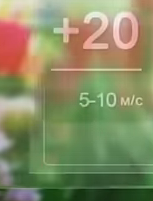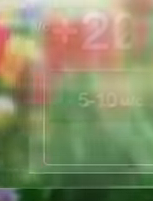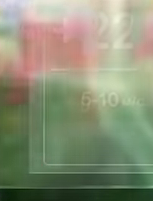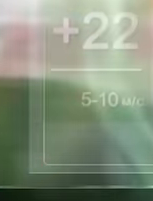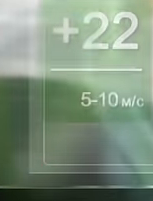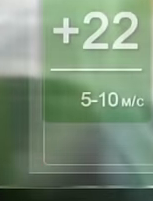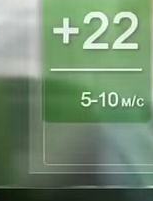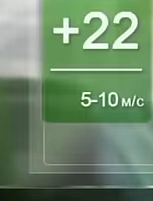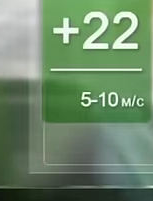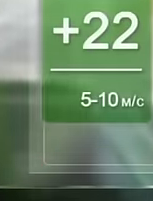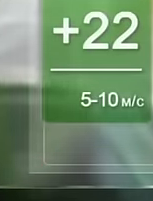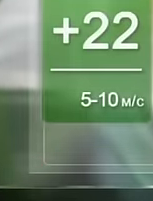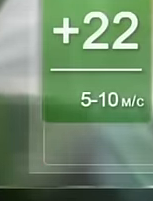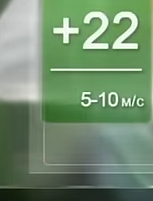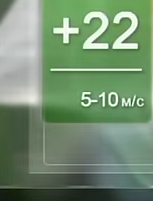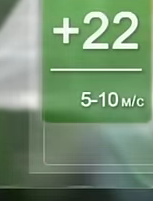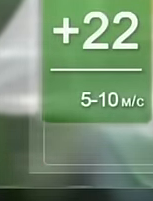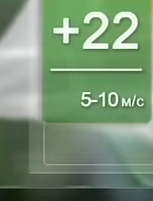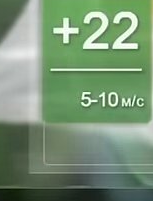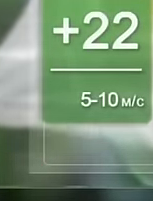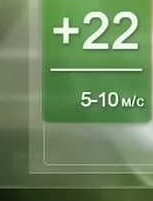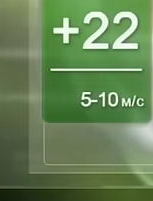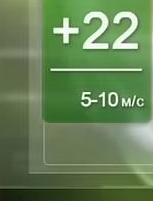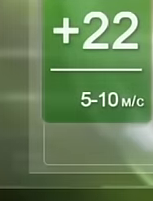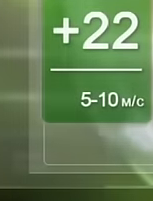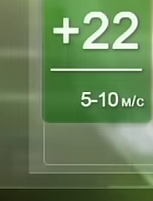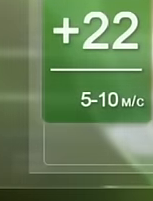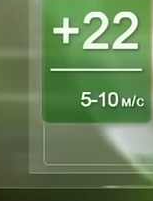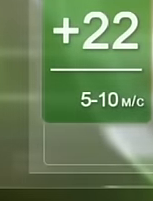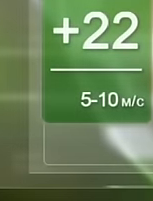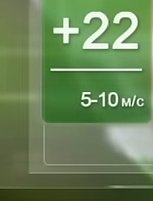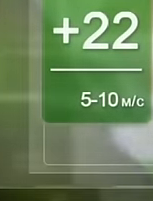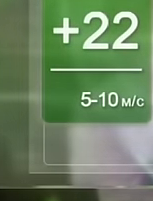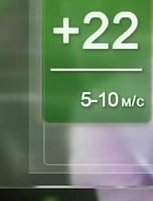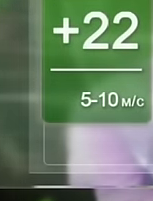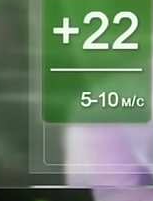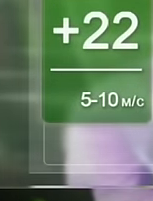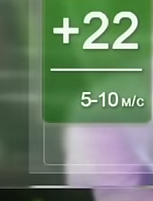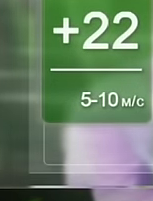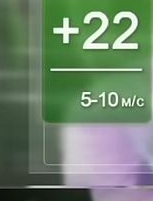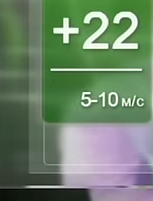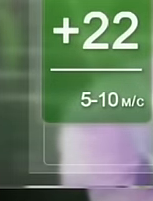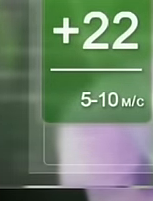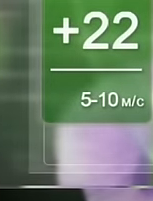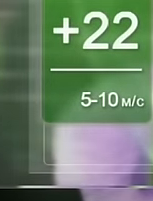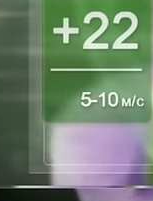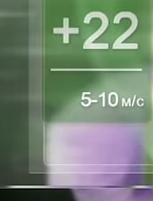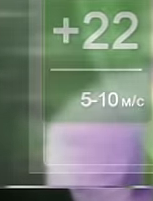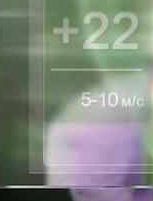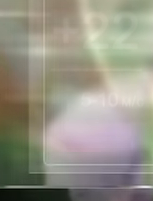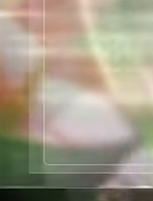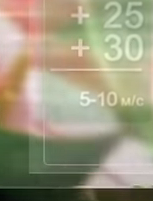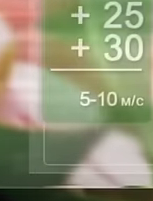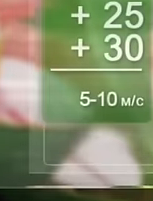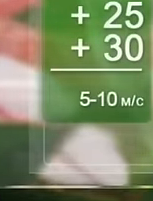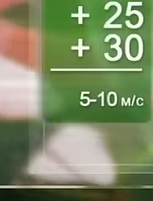градусів. В обласному центрі вночі повітря прогріється до плюс 12, плюс 14 та 22-24 градусів вищену ля в